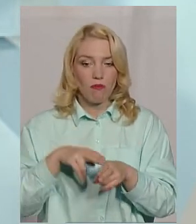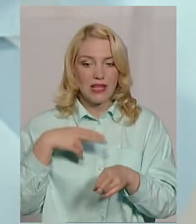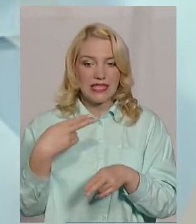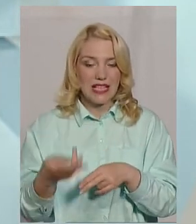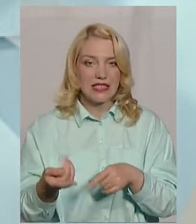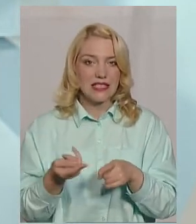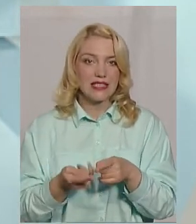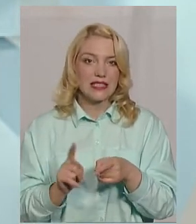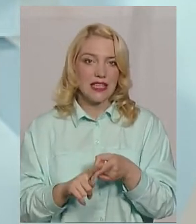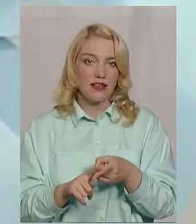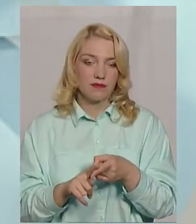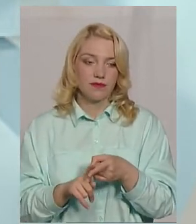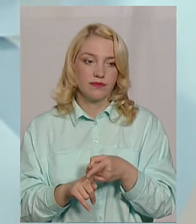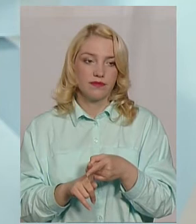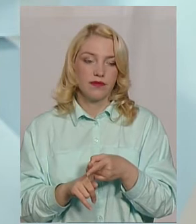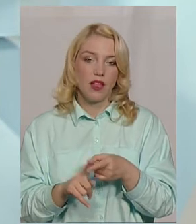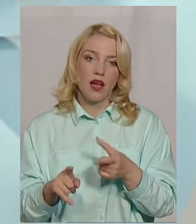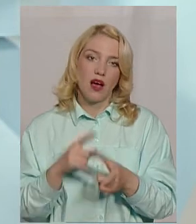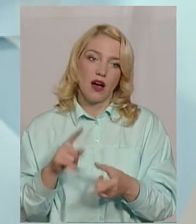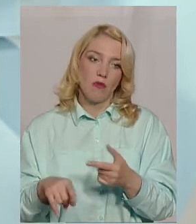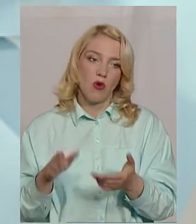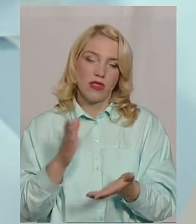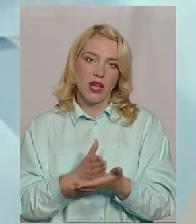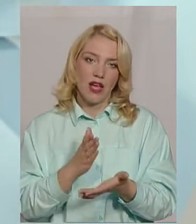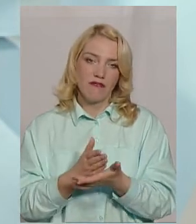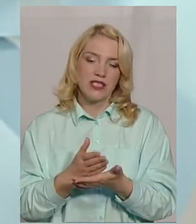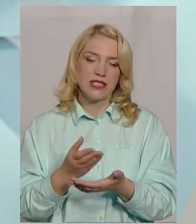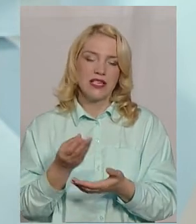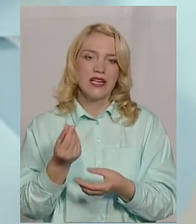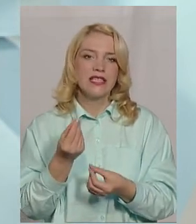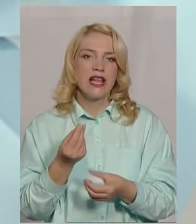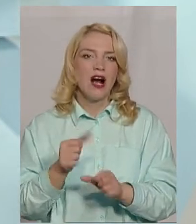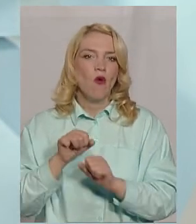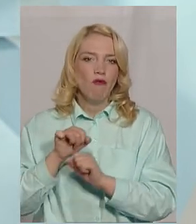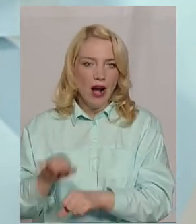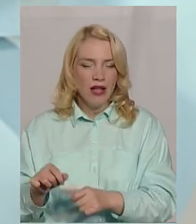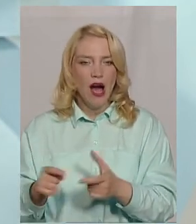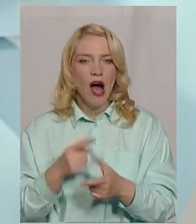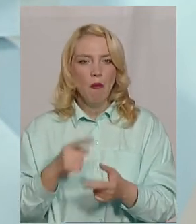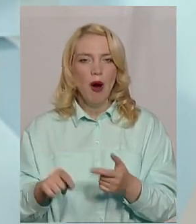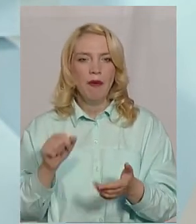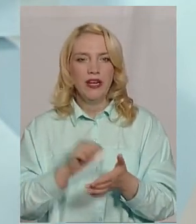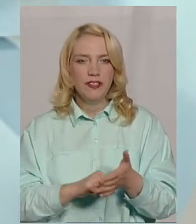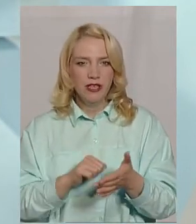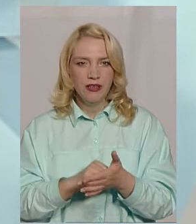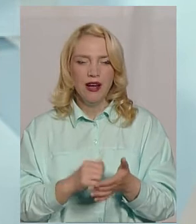або наявність страхування, або причина,